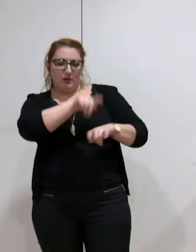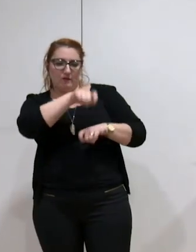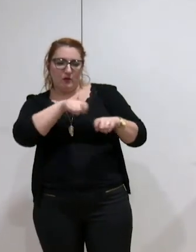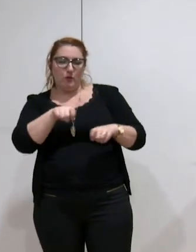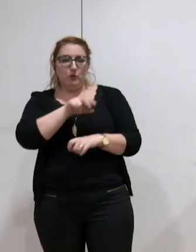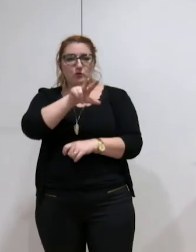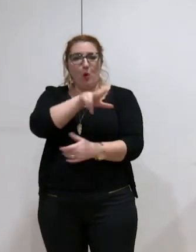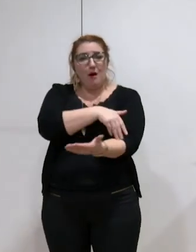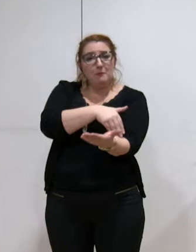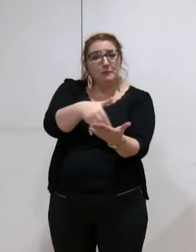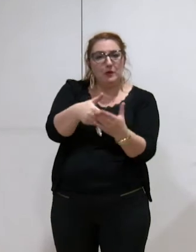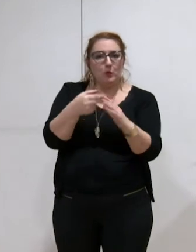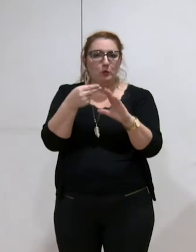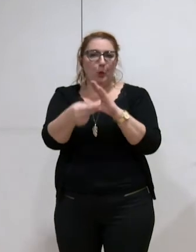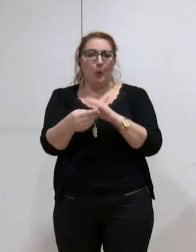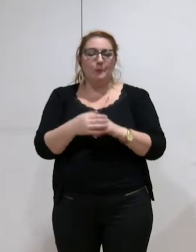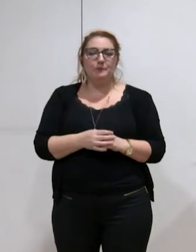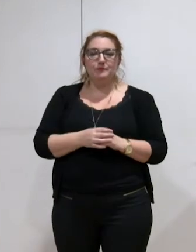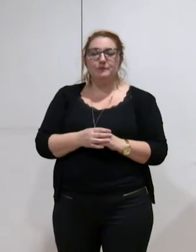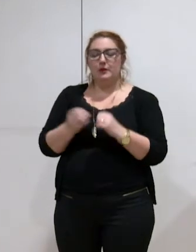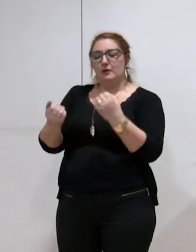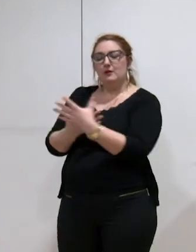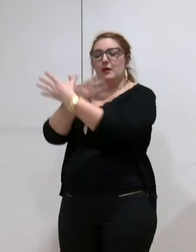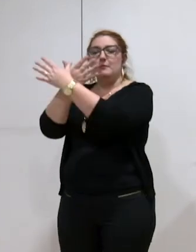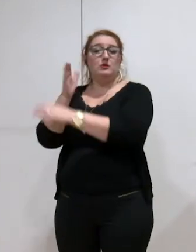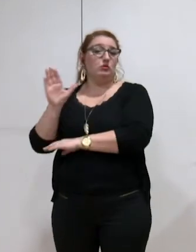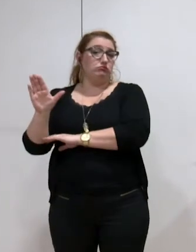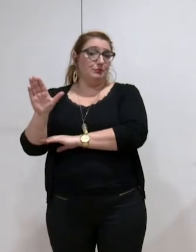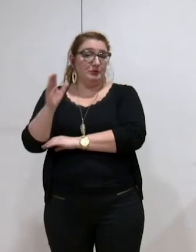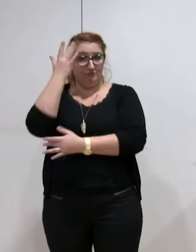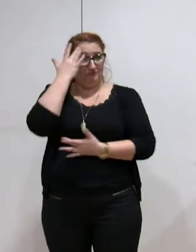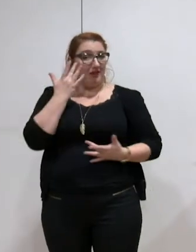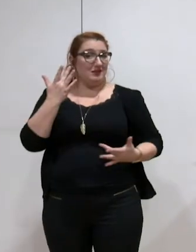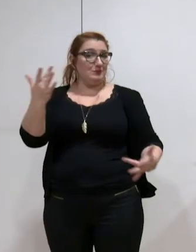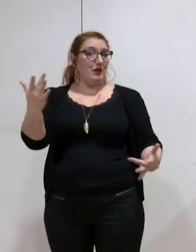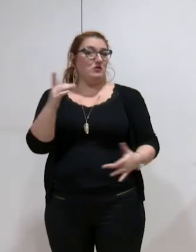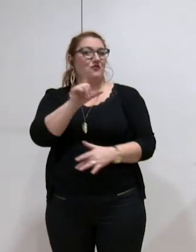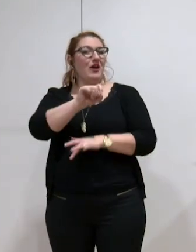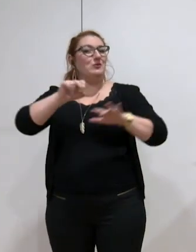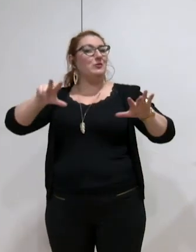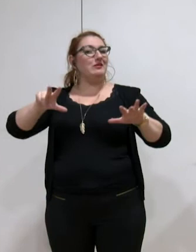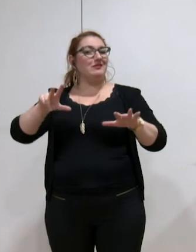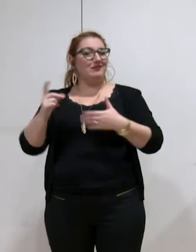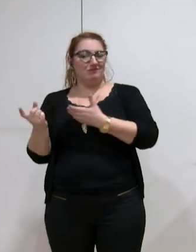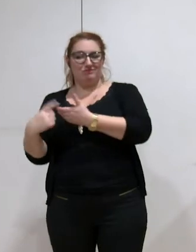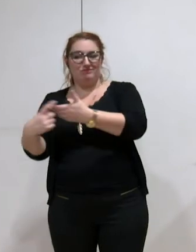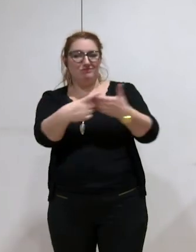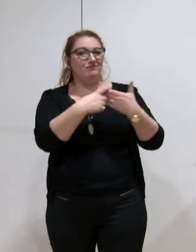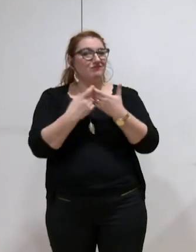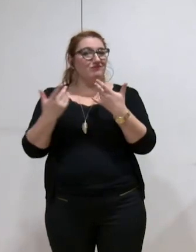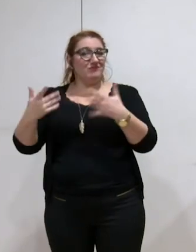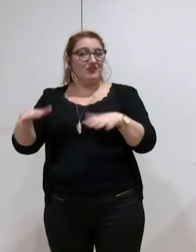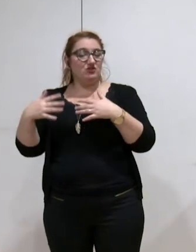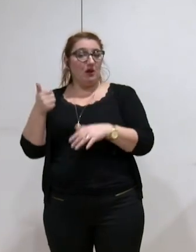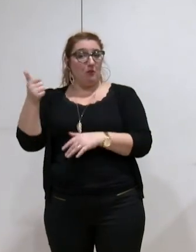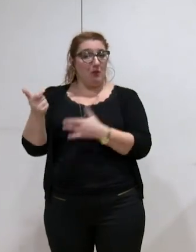Alors que la métro, sur la base de son expérience pour les 28 communes, le chiffre à 6